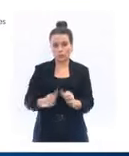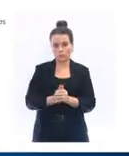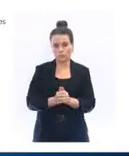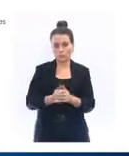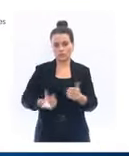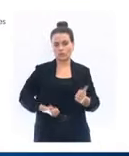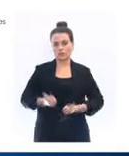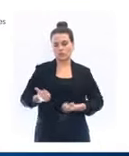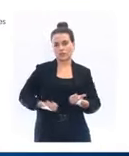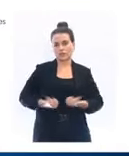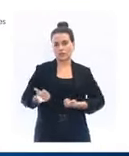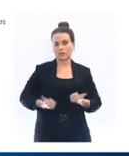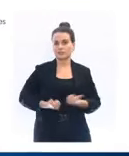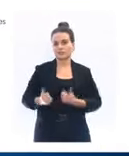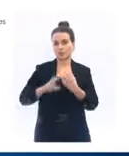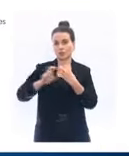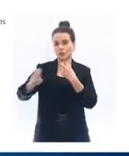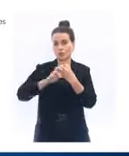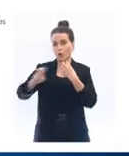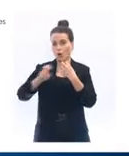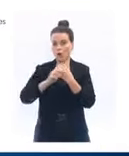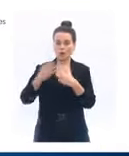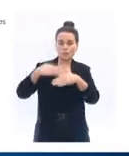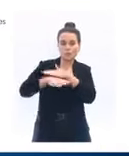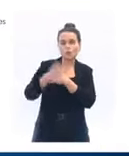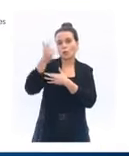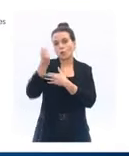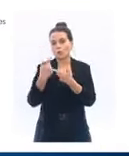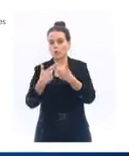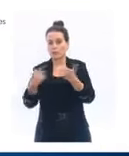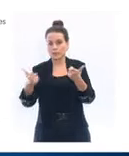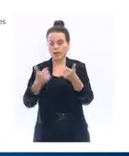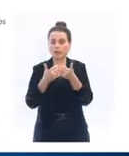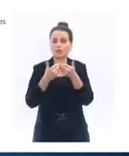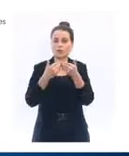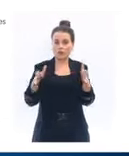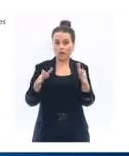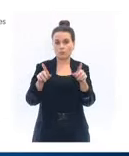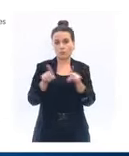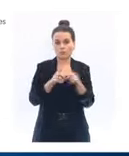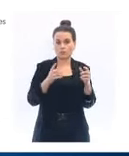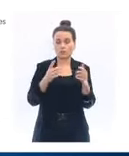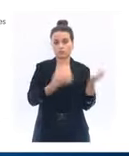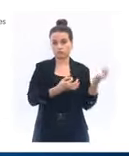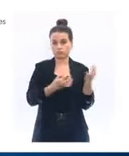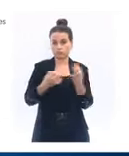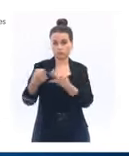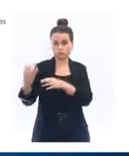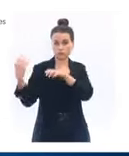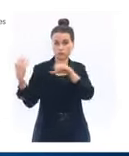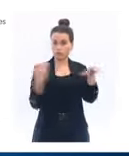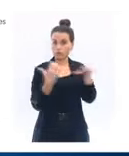resteront ouverts et leur niveau de service devra être maintenu. J'ajoute quelques précisions.